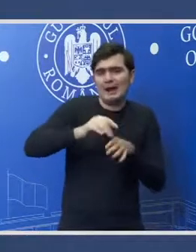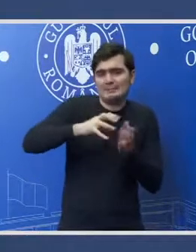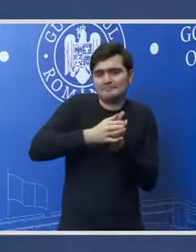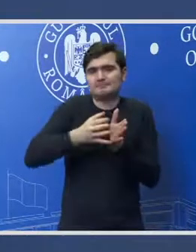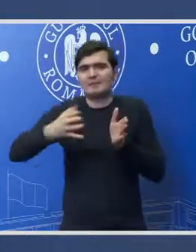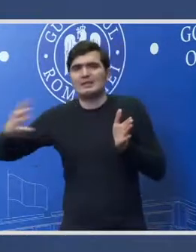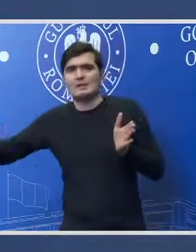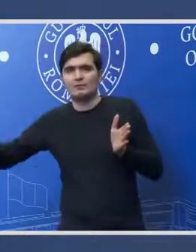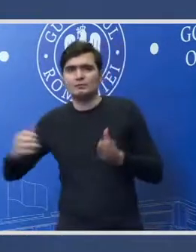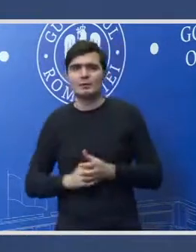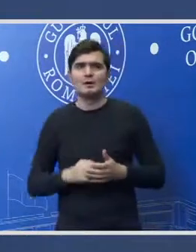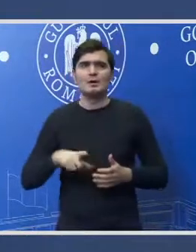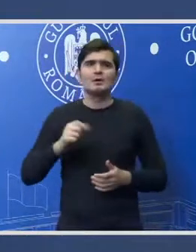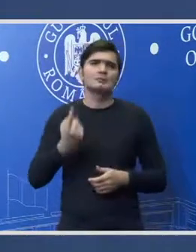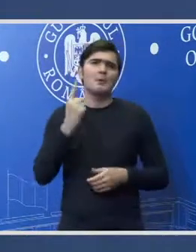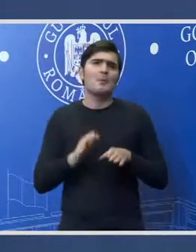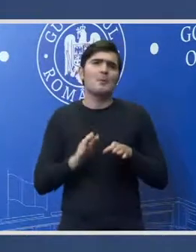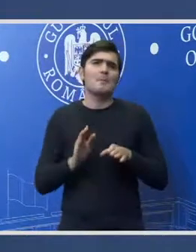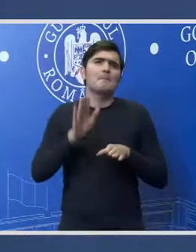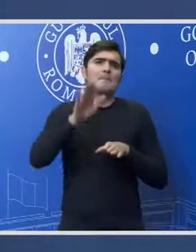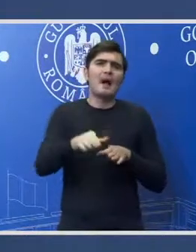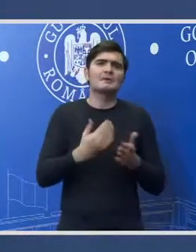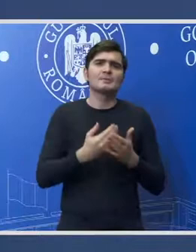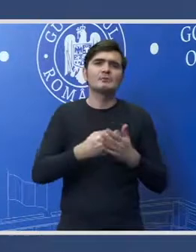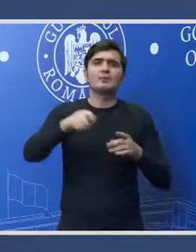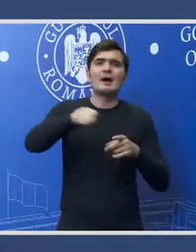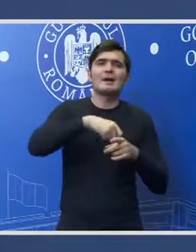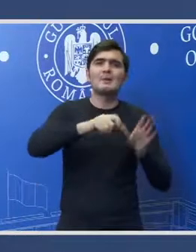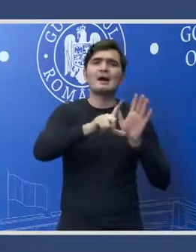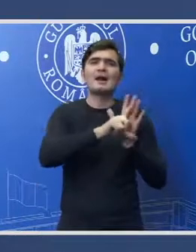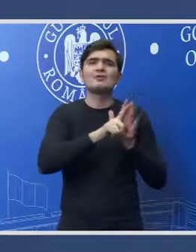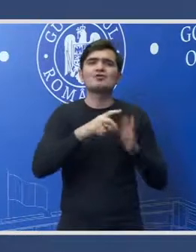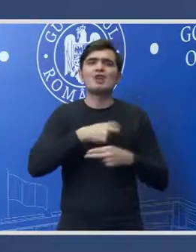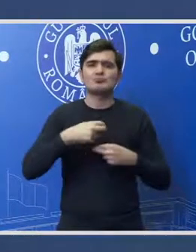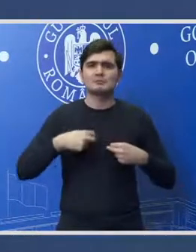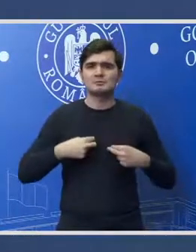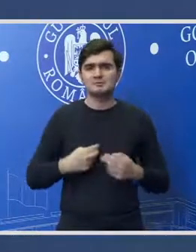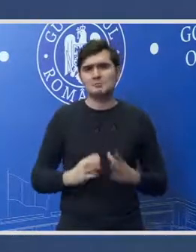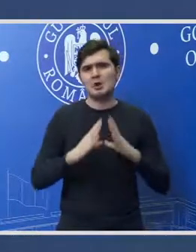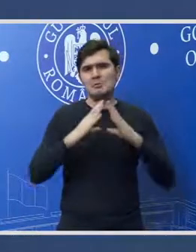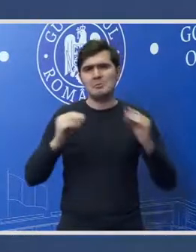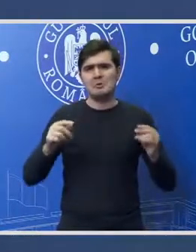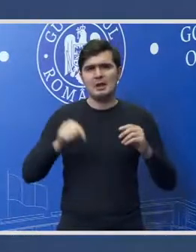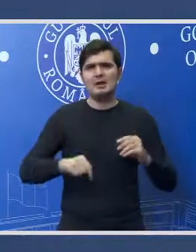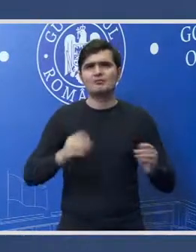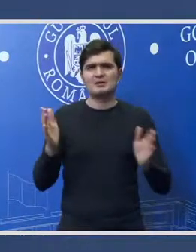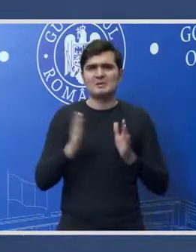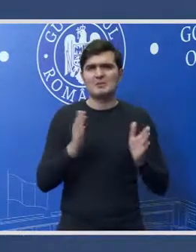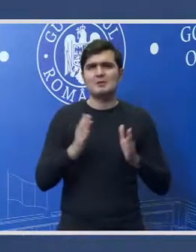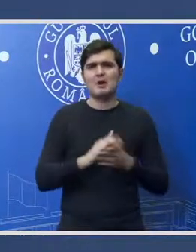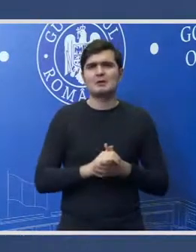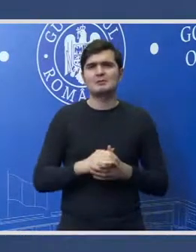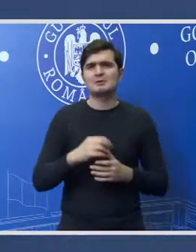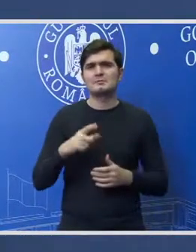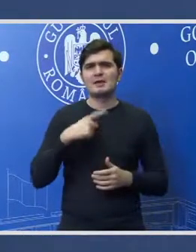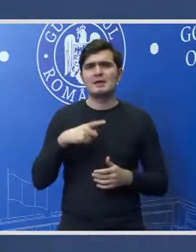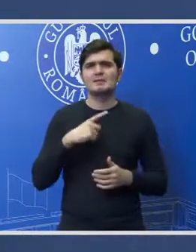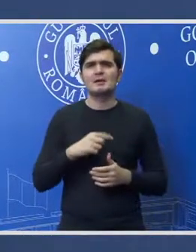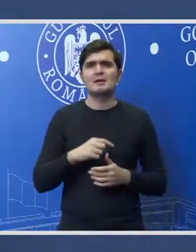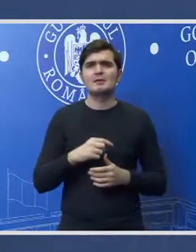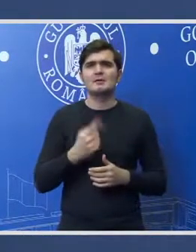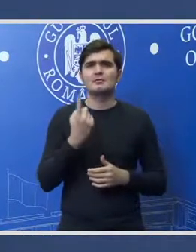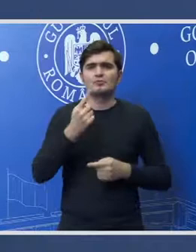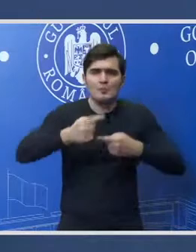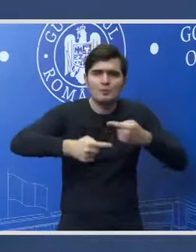prim pas din obiectivul major de reparare a legilor justiției pentru că România este în această perioadă într-un